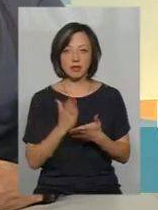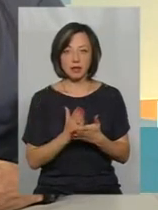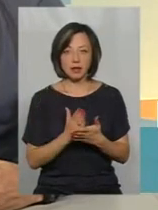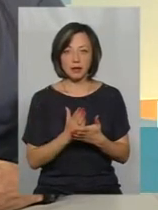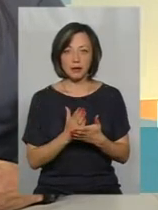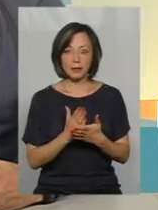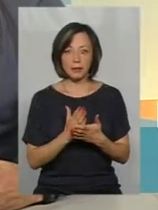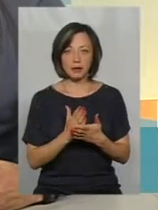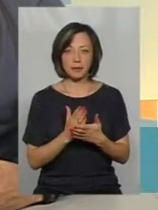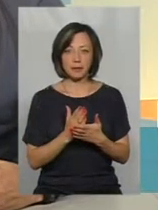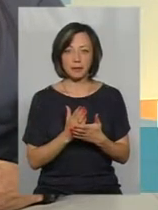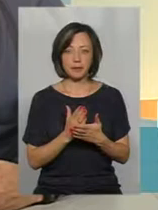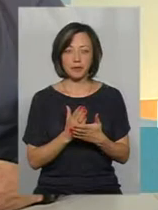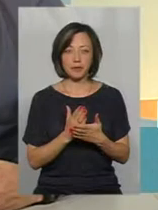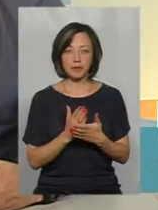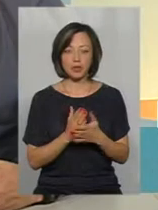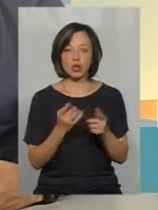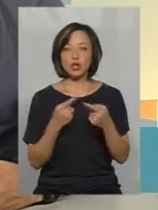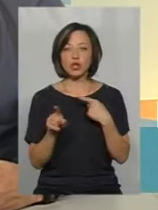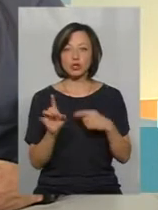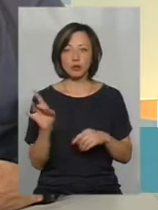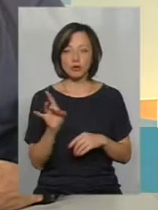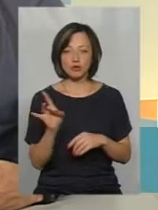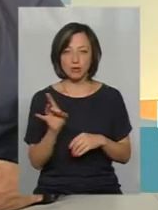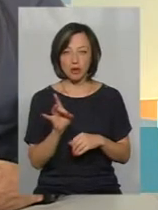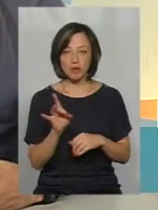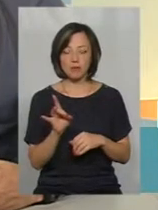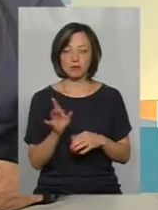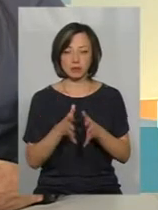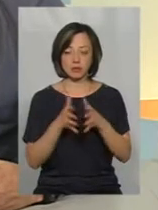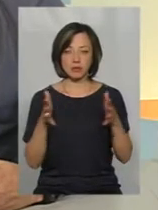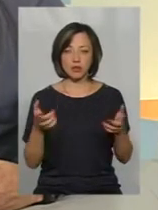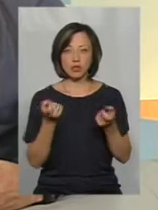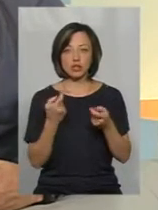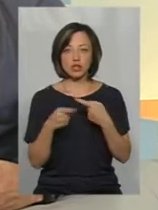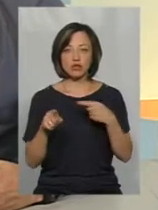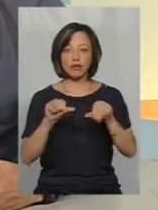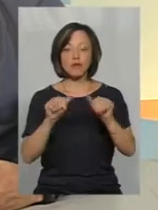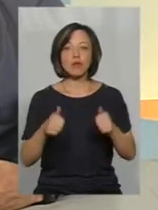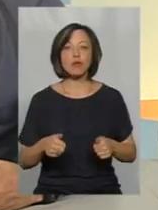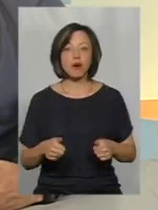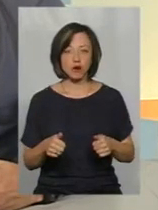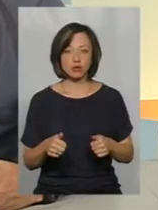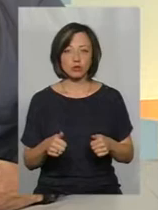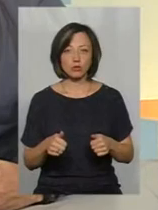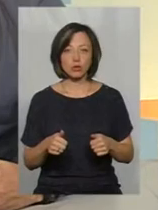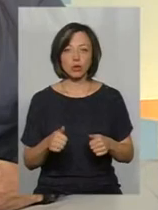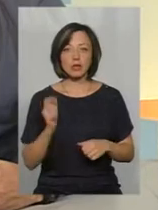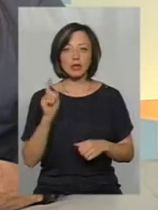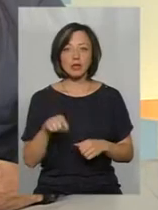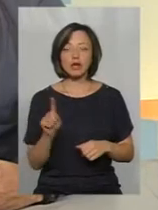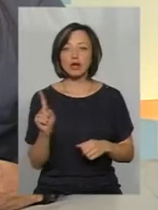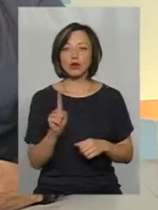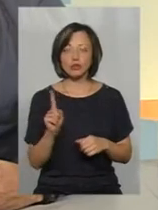перше, в інших масштабів, по-друге, трошки іншого формату. Зокрема, те, що